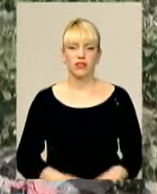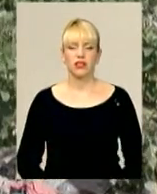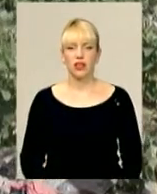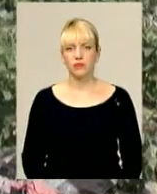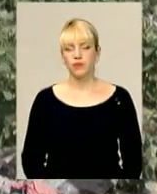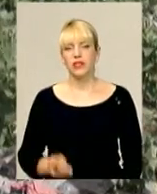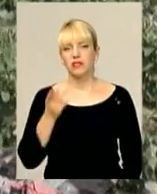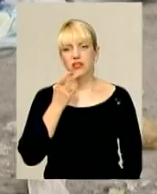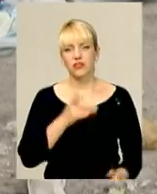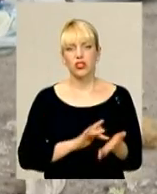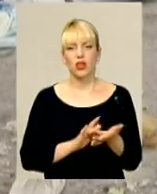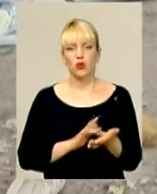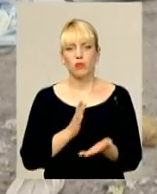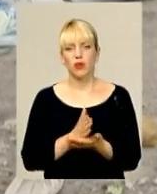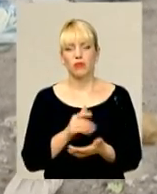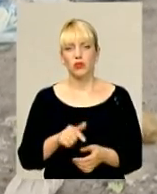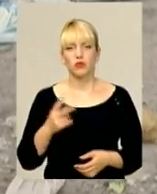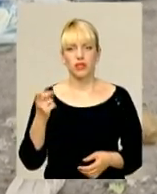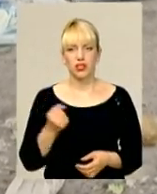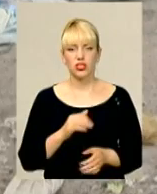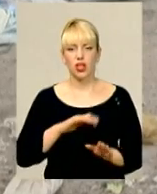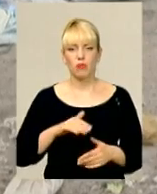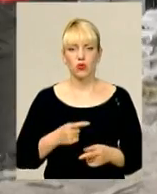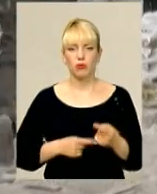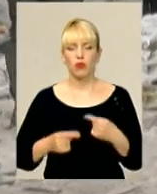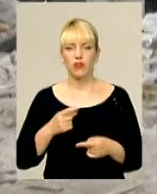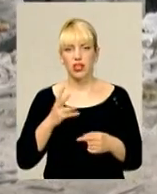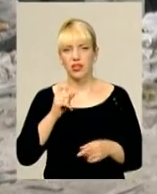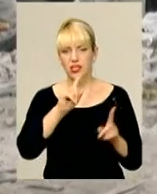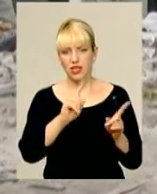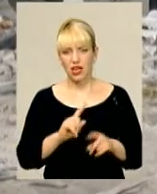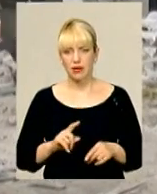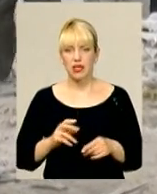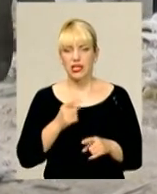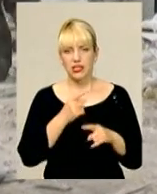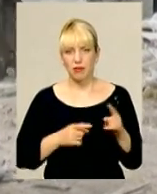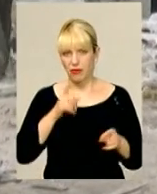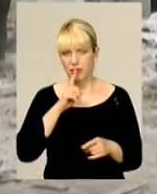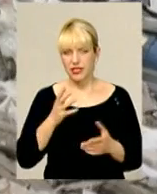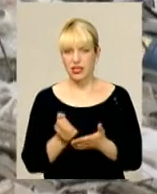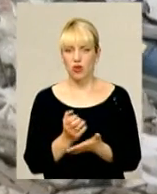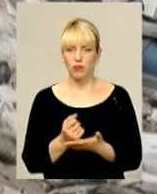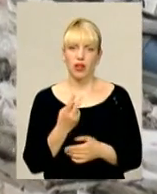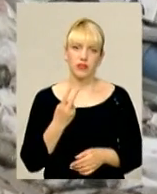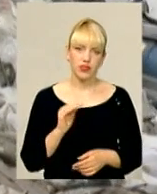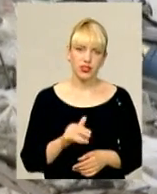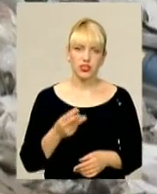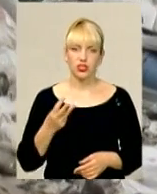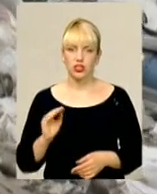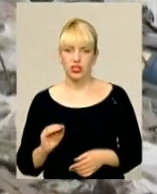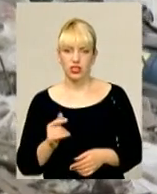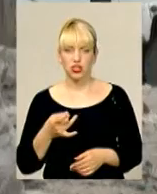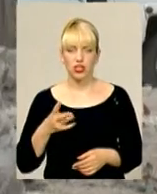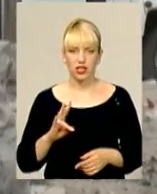Зазвичай роми перебувають тут два тижні, а потім повертаються на Закарпаття. За пів місяця заробляють 2-3 тисячі гривень.